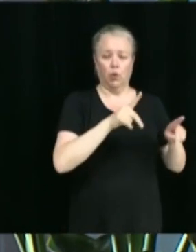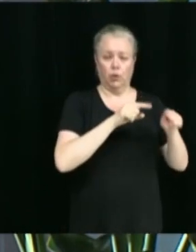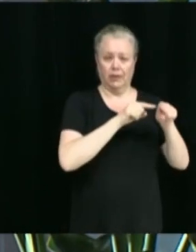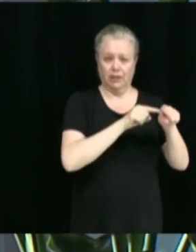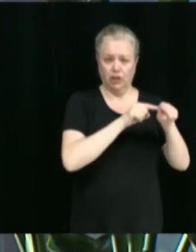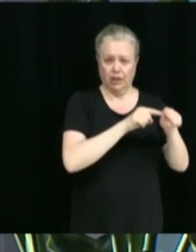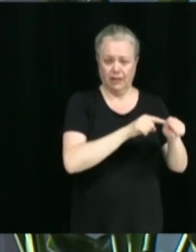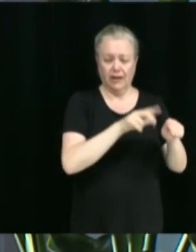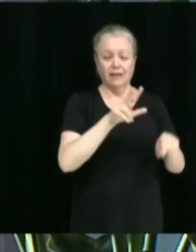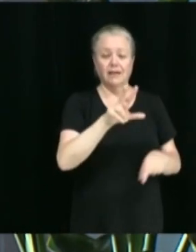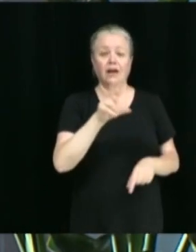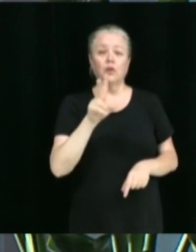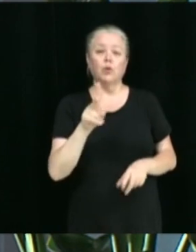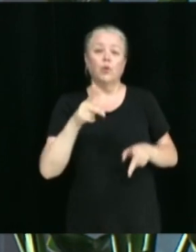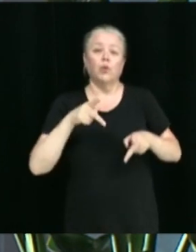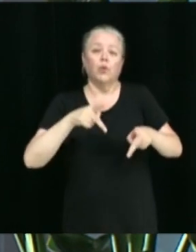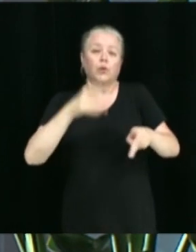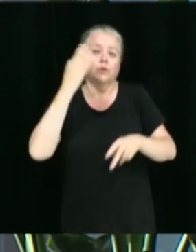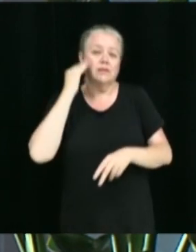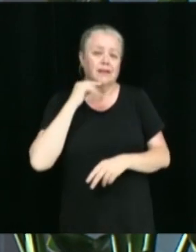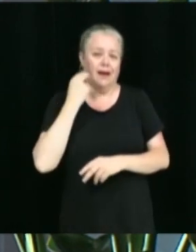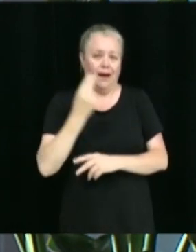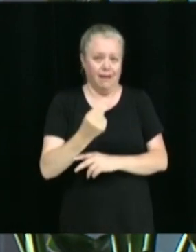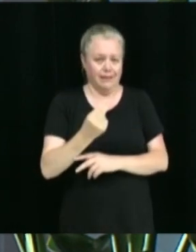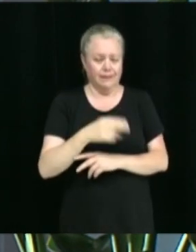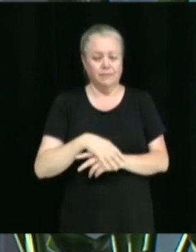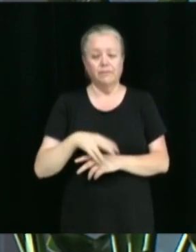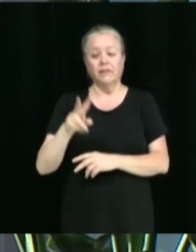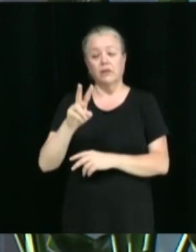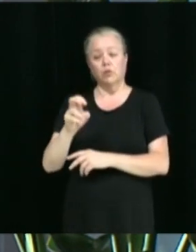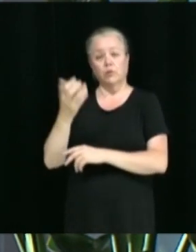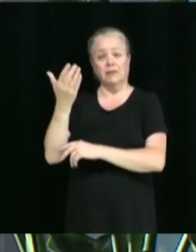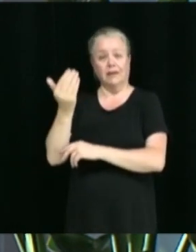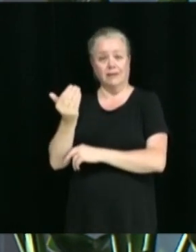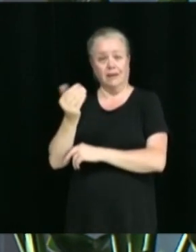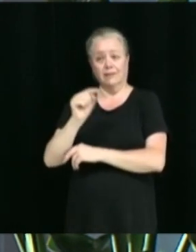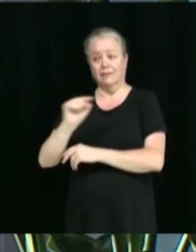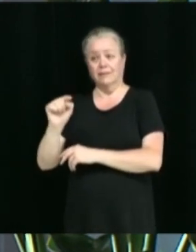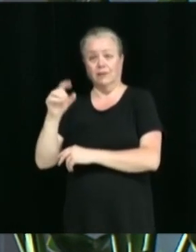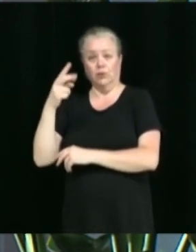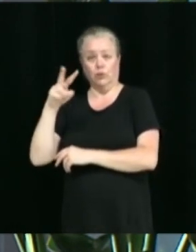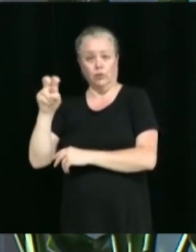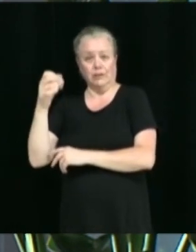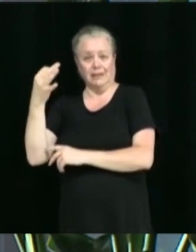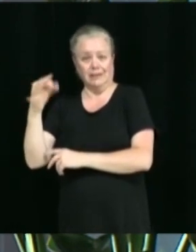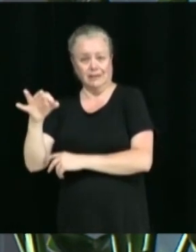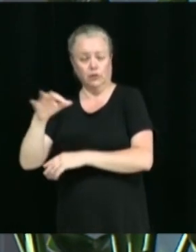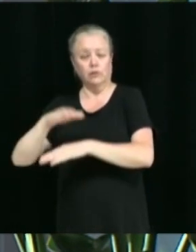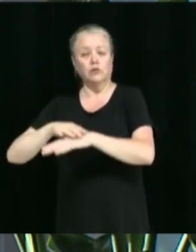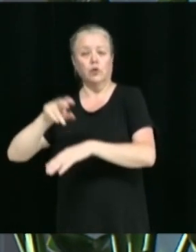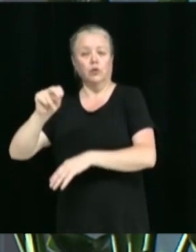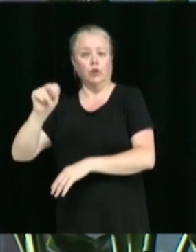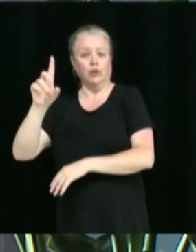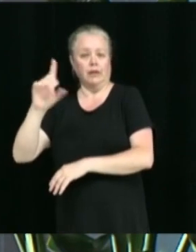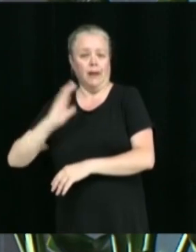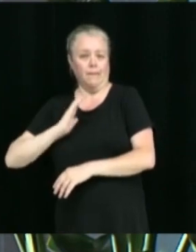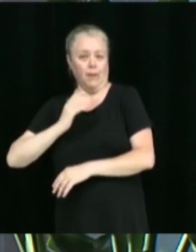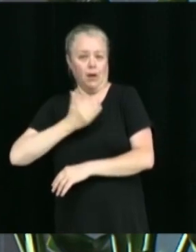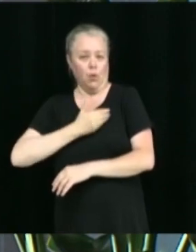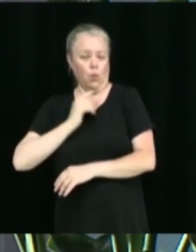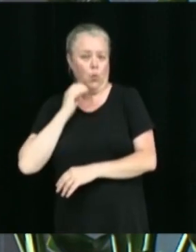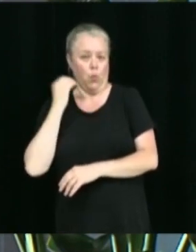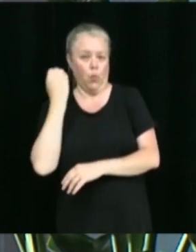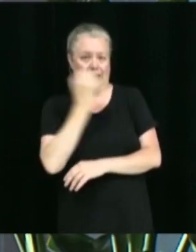32 rue Saint-Henri, 215-219 rue Notre-Dame-Ouest, 69